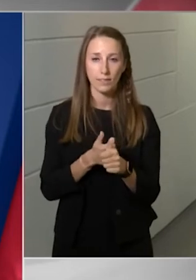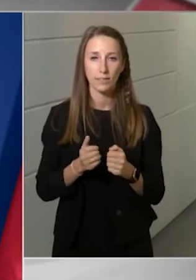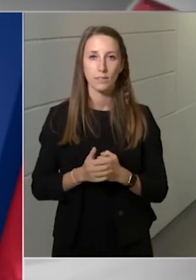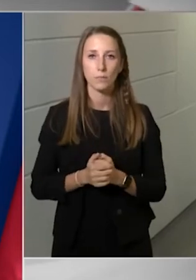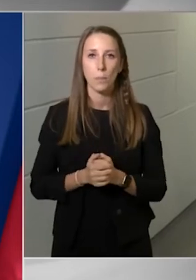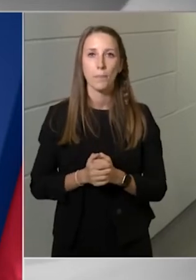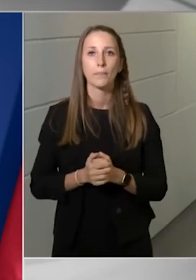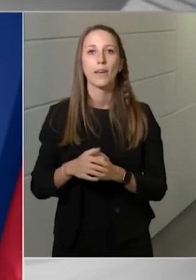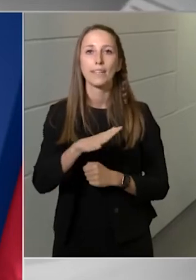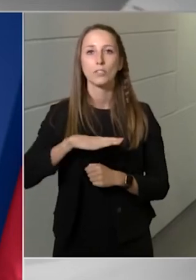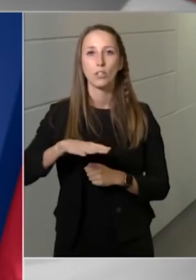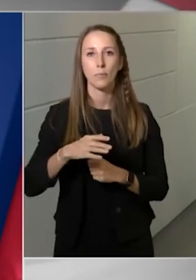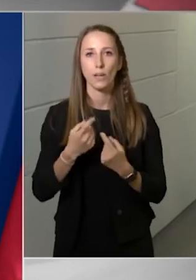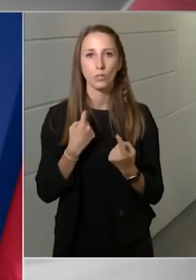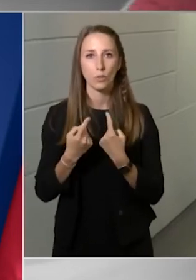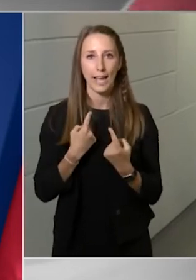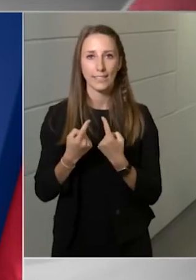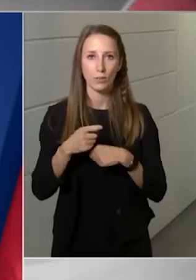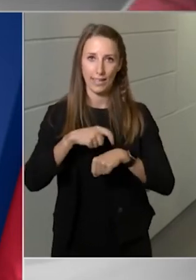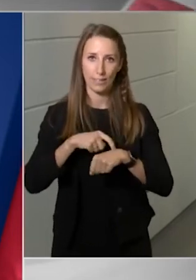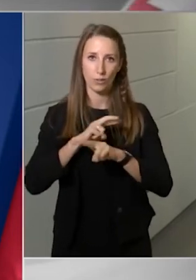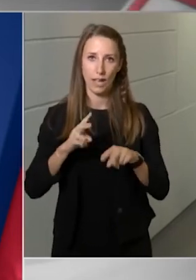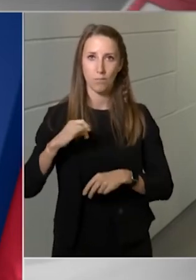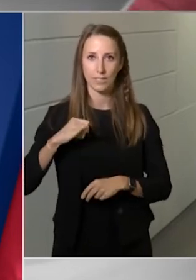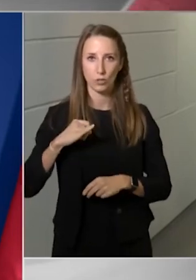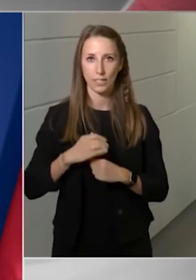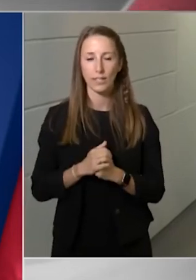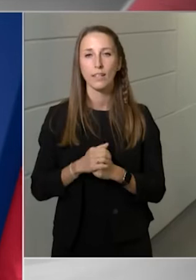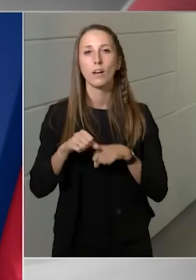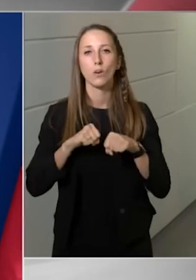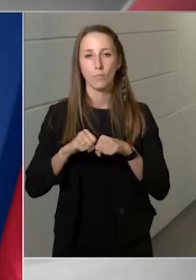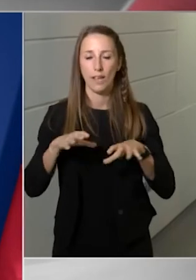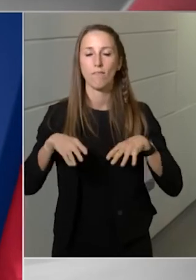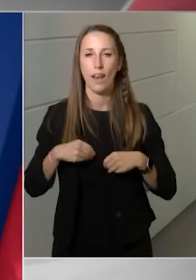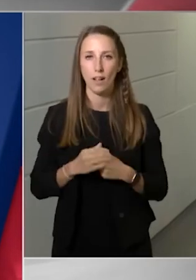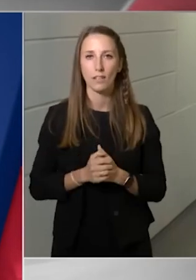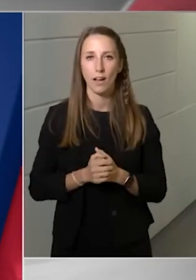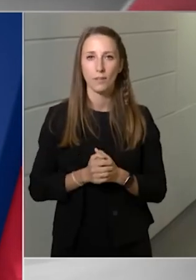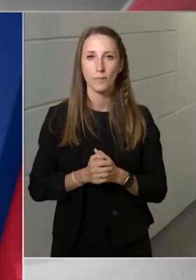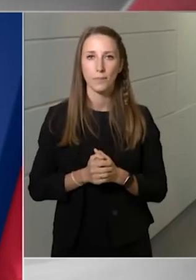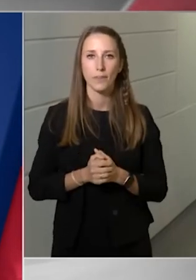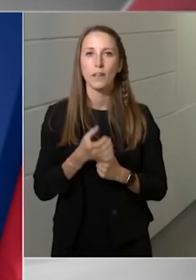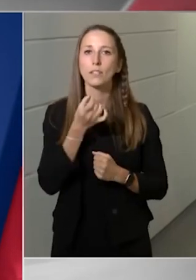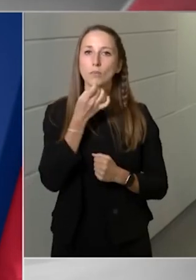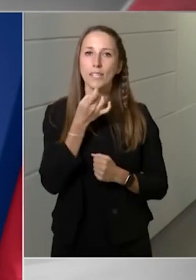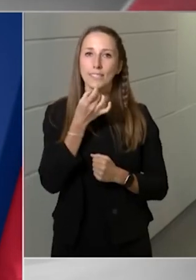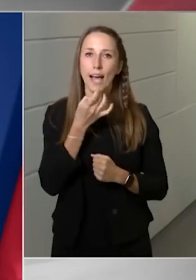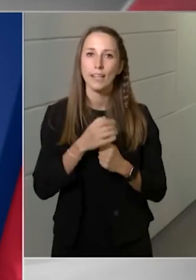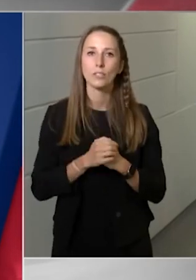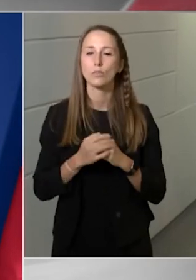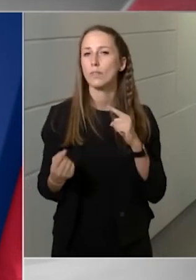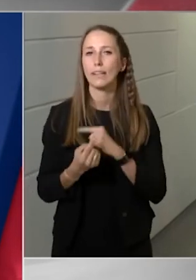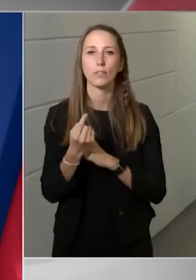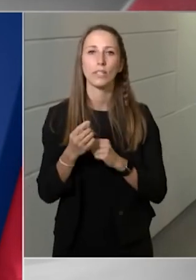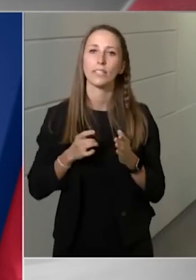társadalmi konzultációra időt kell biztosítani, és a kormány azt is vállalta, hogy a speciális, rendkívüli,